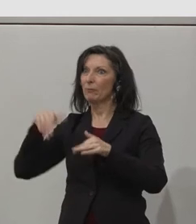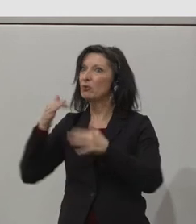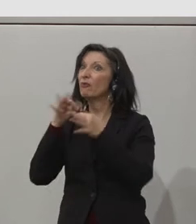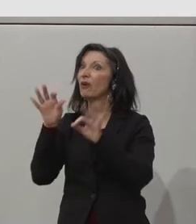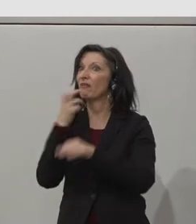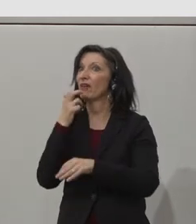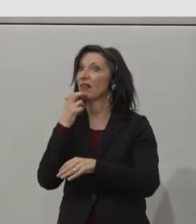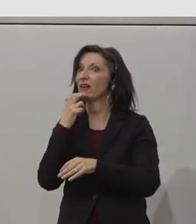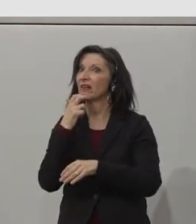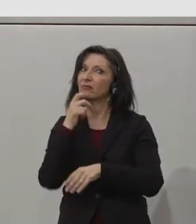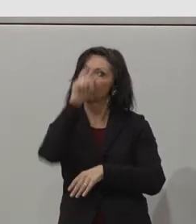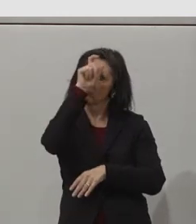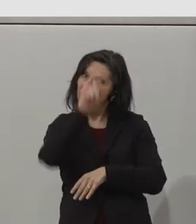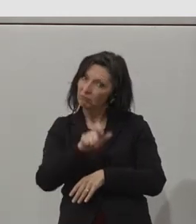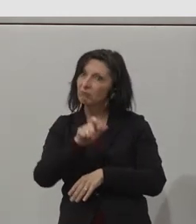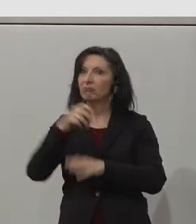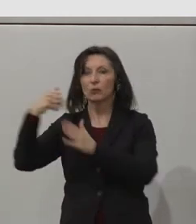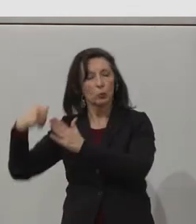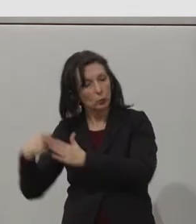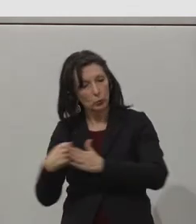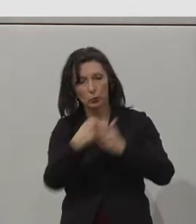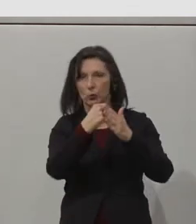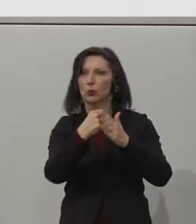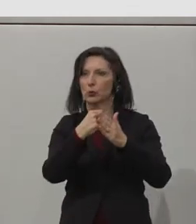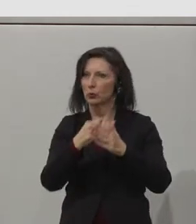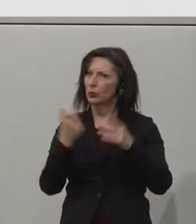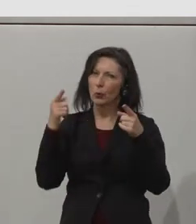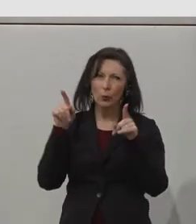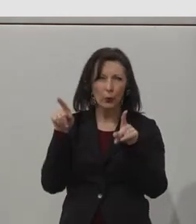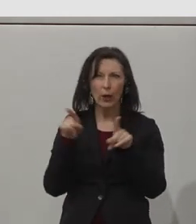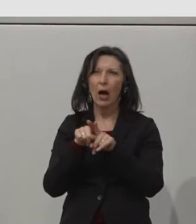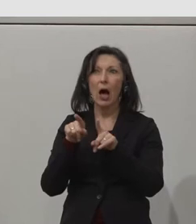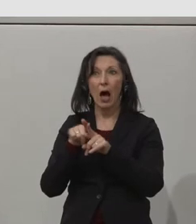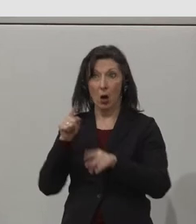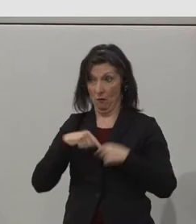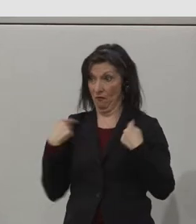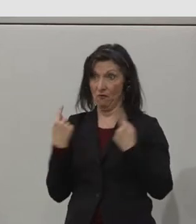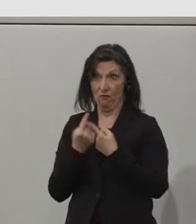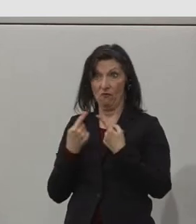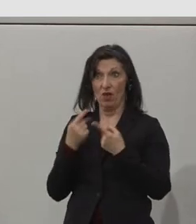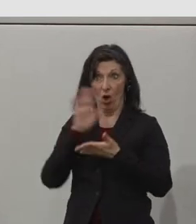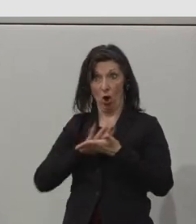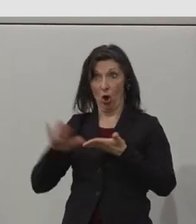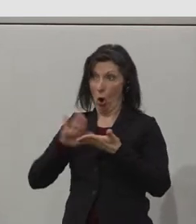with the mentors to ensure that that is successful. So on the next slide, please,